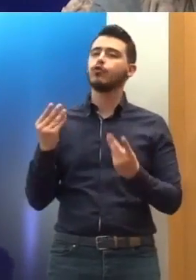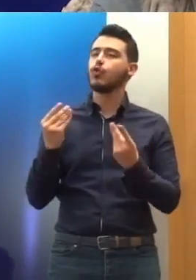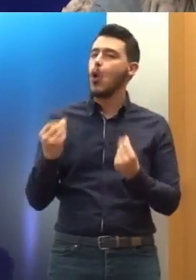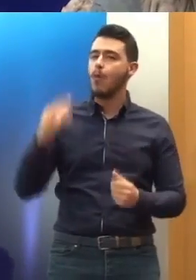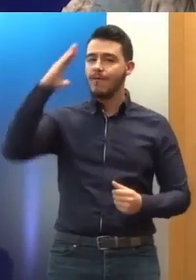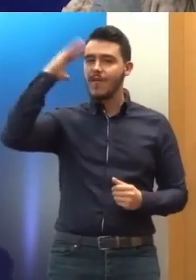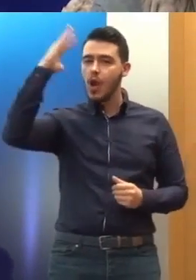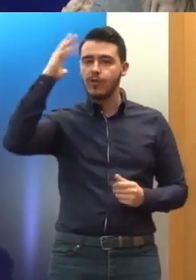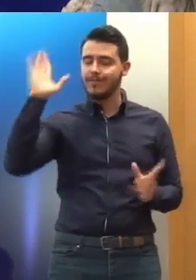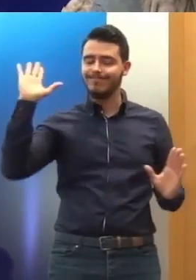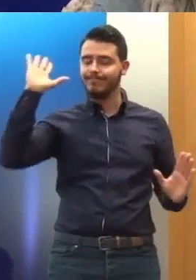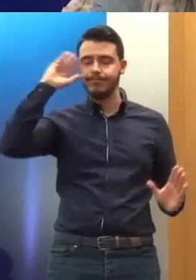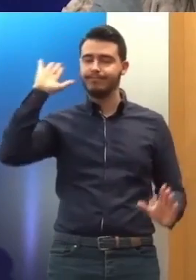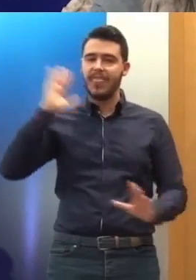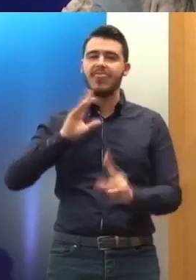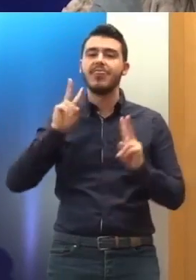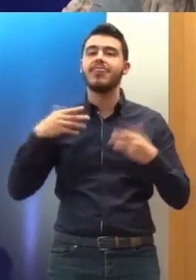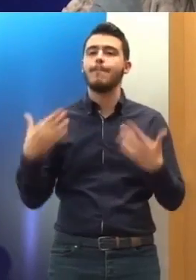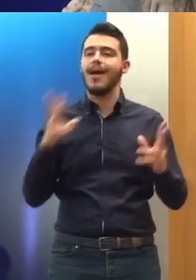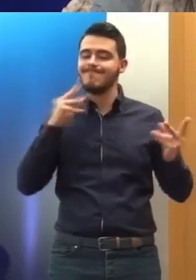θεώρηση των πραγμάτων.